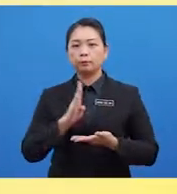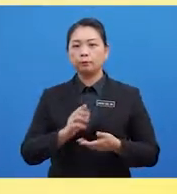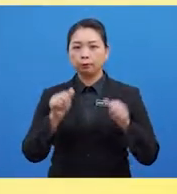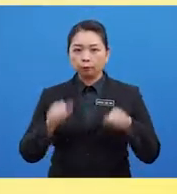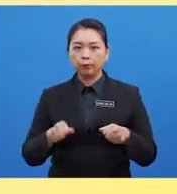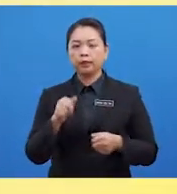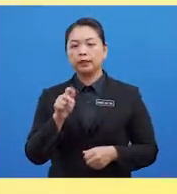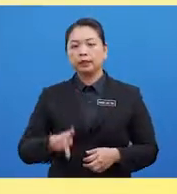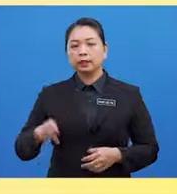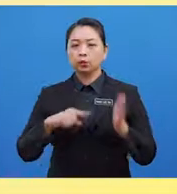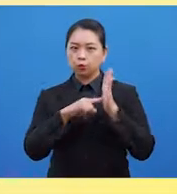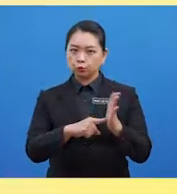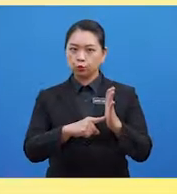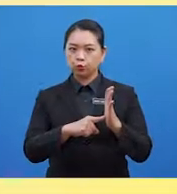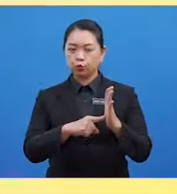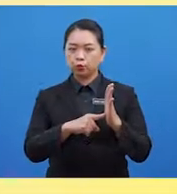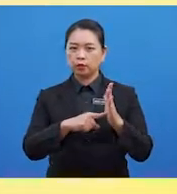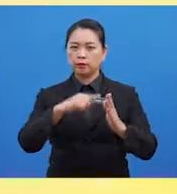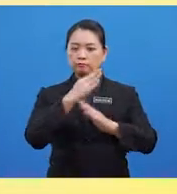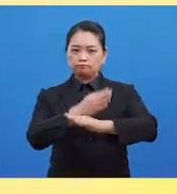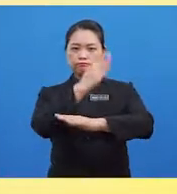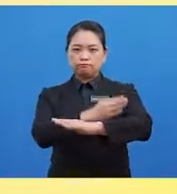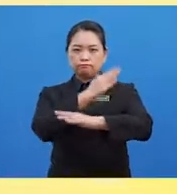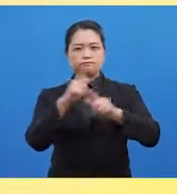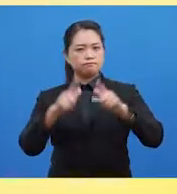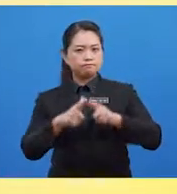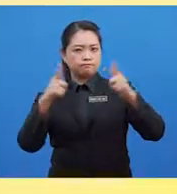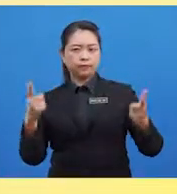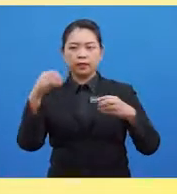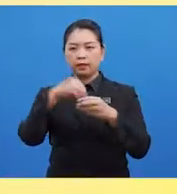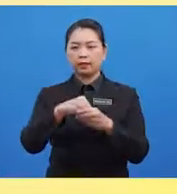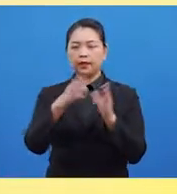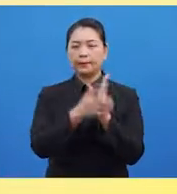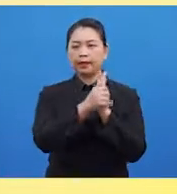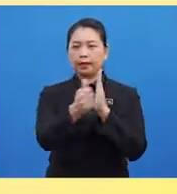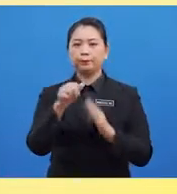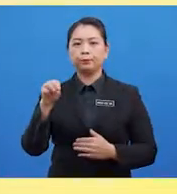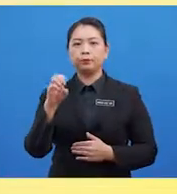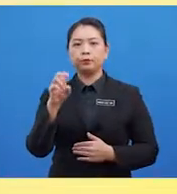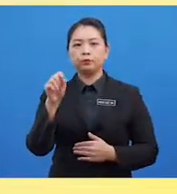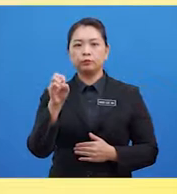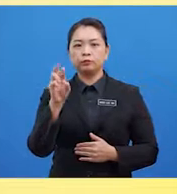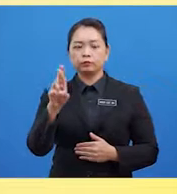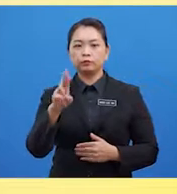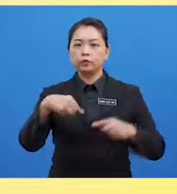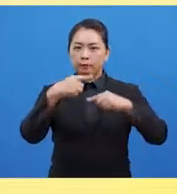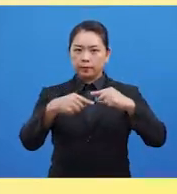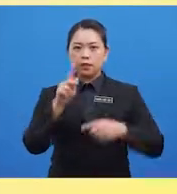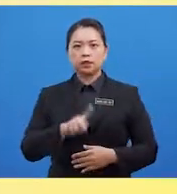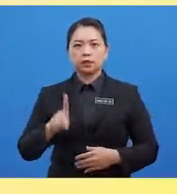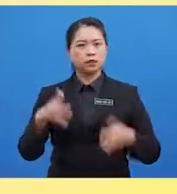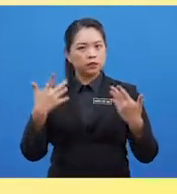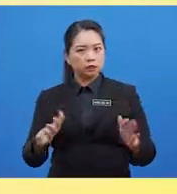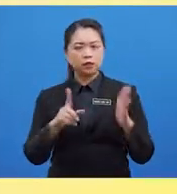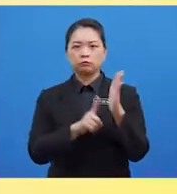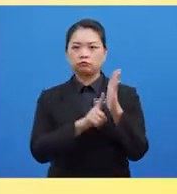Membolehkan Kanak-kanak Menunjukkan Peningkatan Yang Luas Dan Kemahiran Motor Apabila Kanak